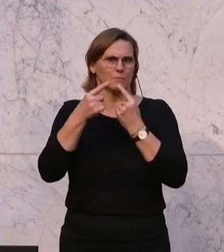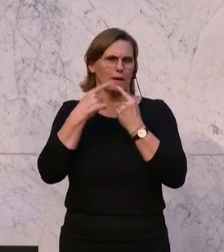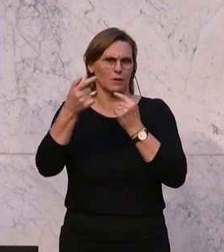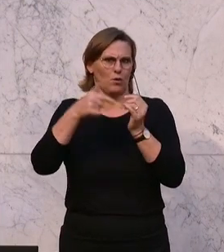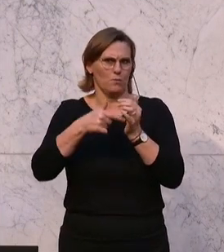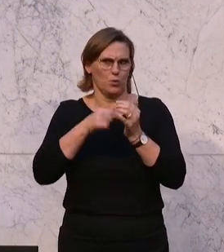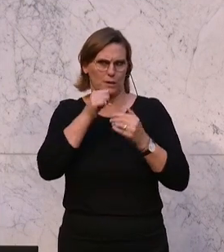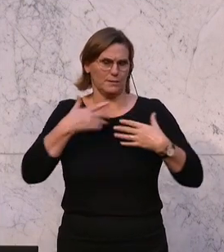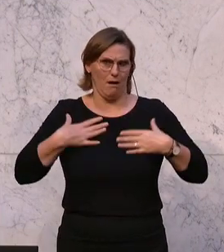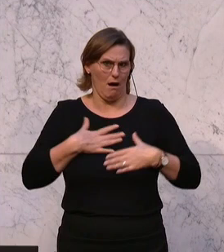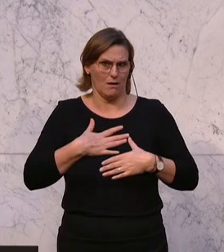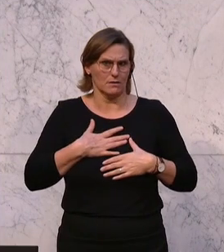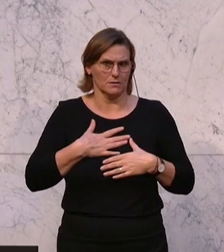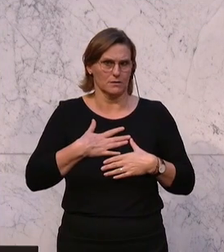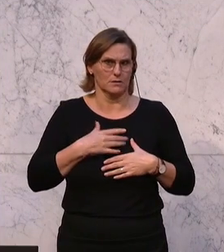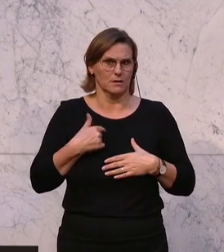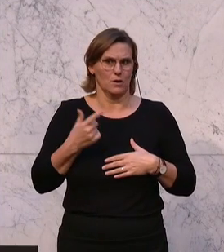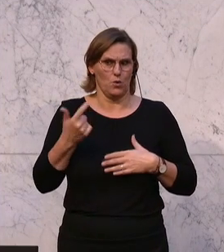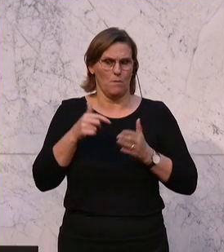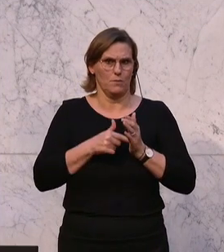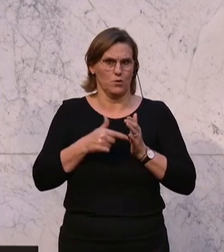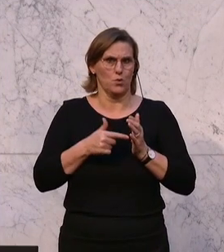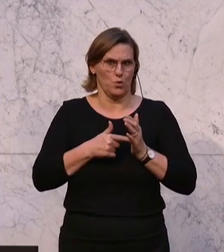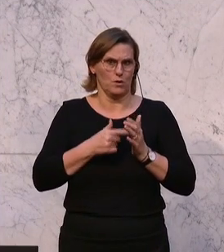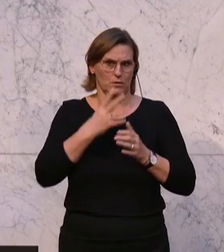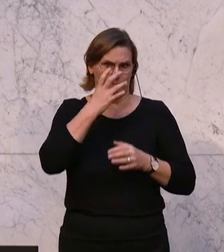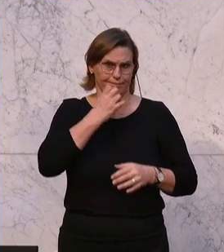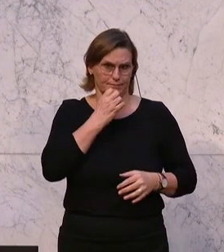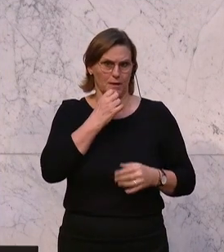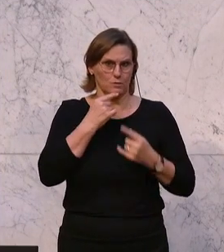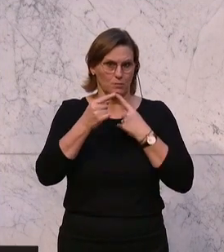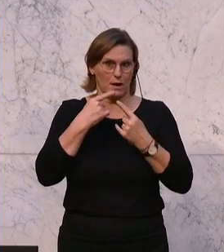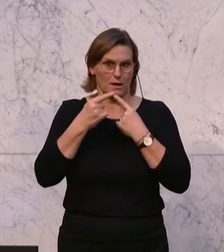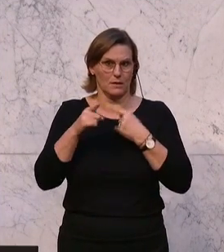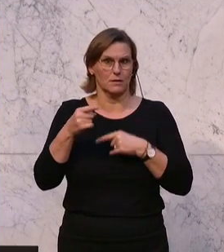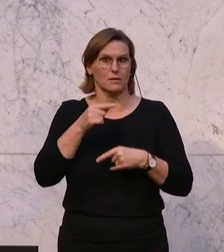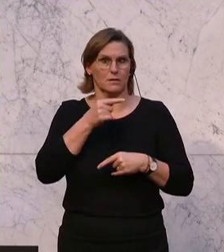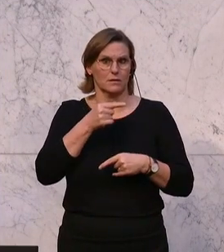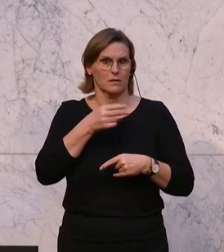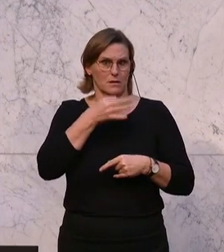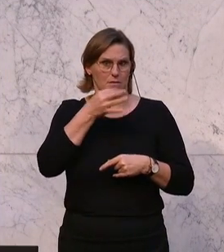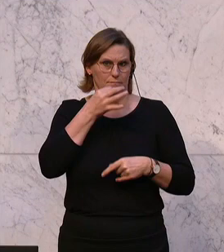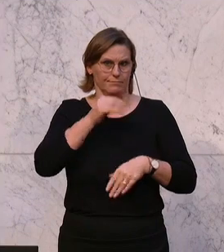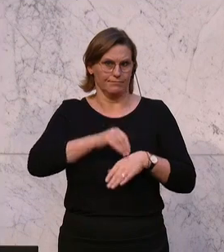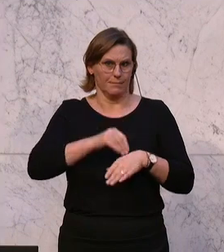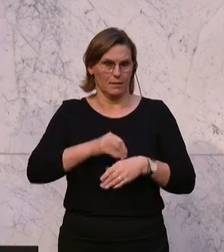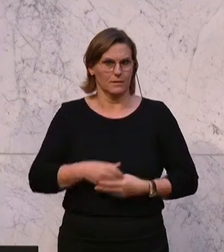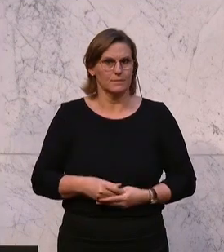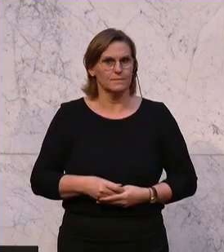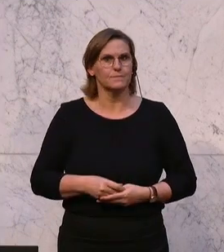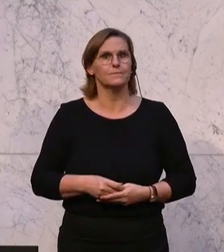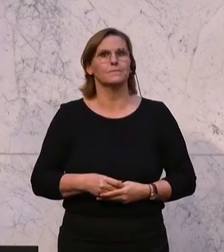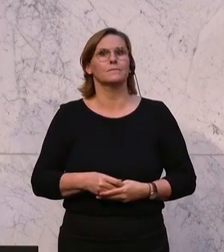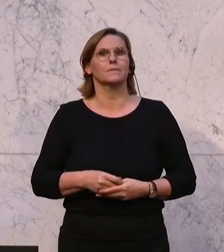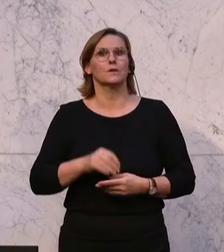Keine Angst, Herr Vizekanzler, da wird es dann richtig gründig, um bei Ihrer Wortwahl zu bleiben. So, also 25 Milliarden